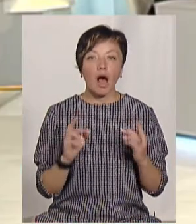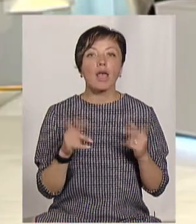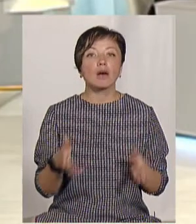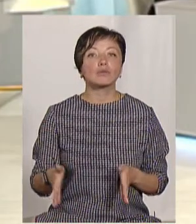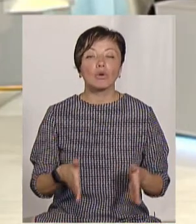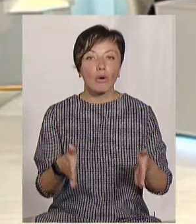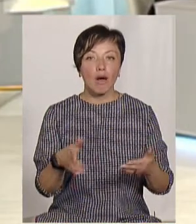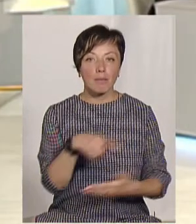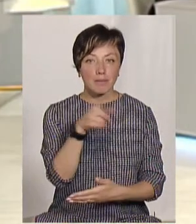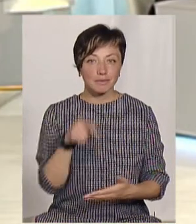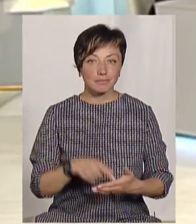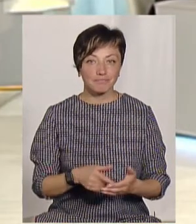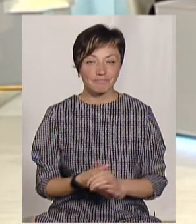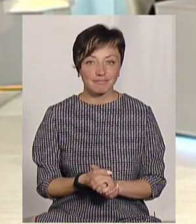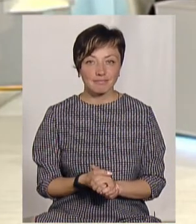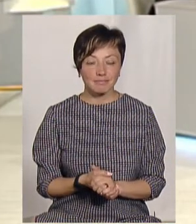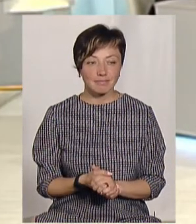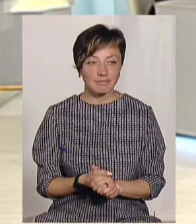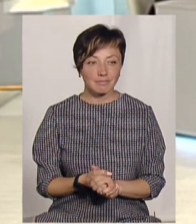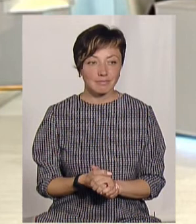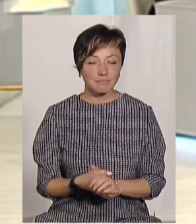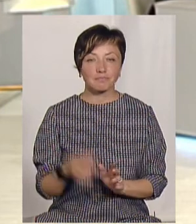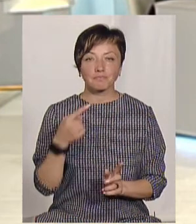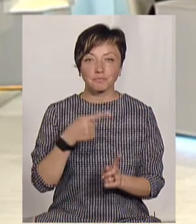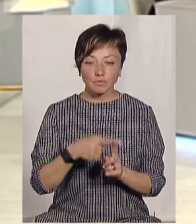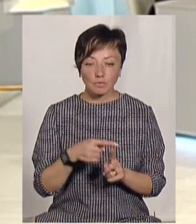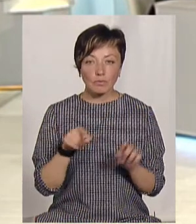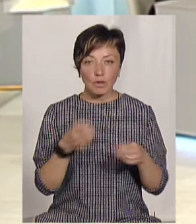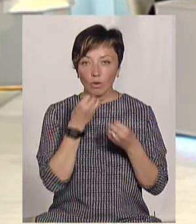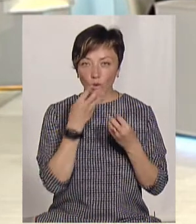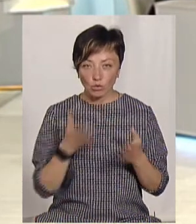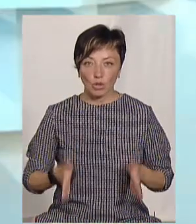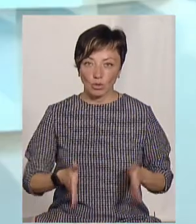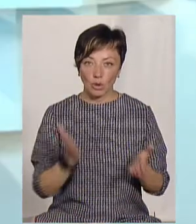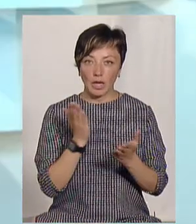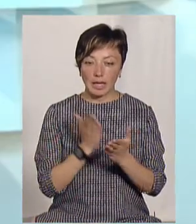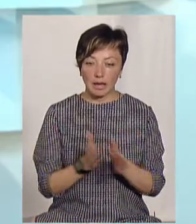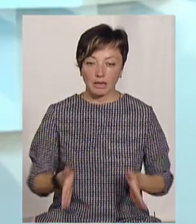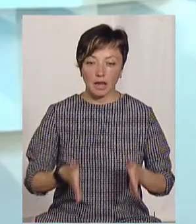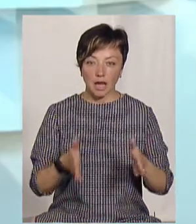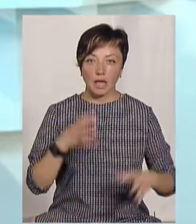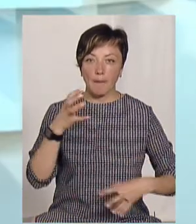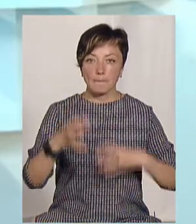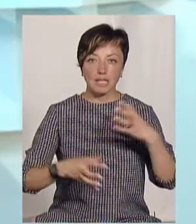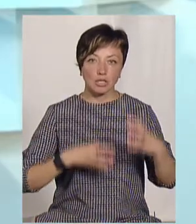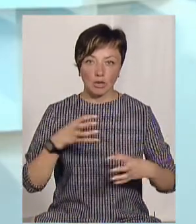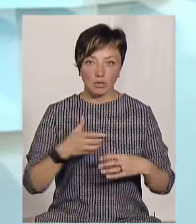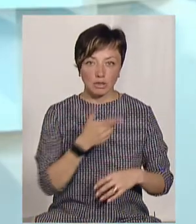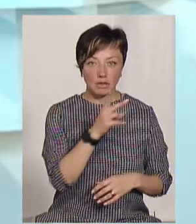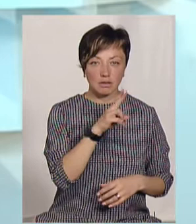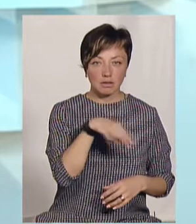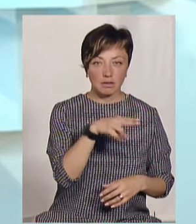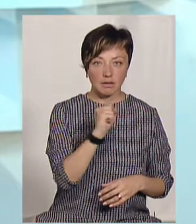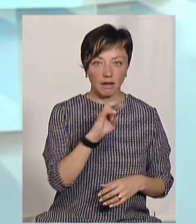з дорогами? Плюс, чи є громади, щоб хороша дорога. Є траса міжнародна. Гданськ,